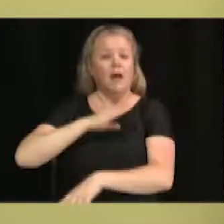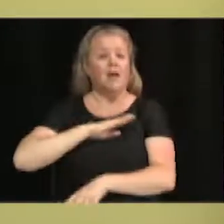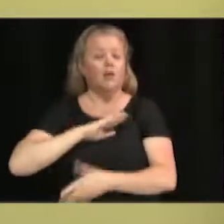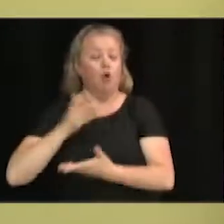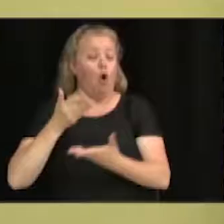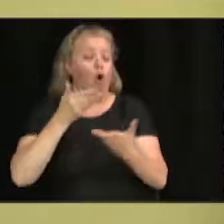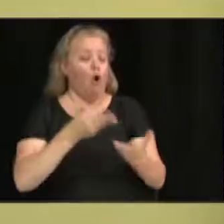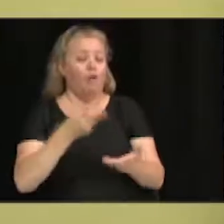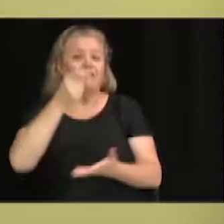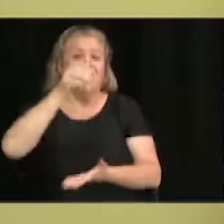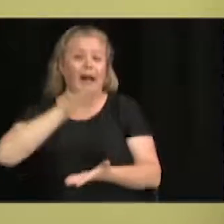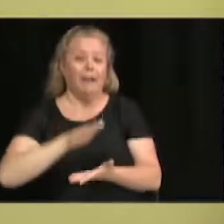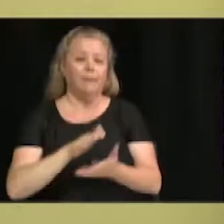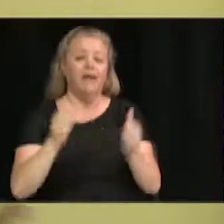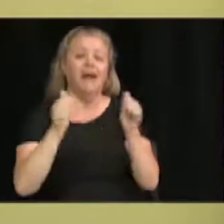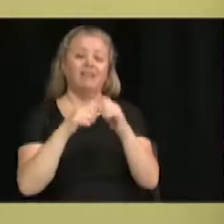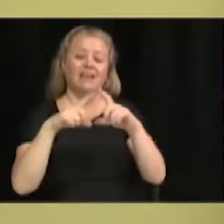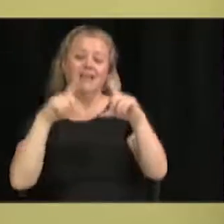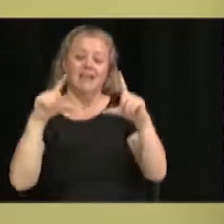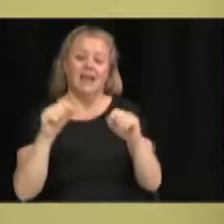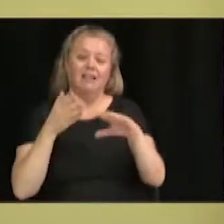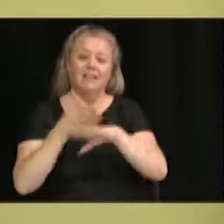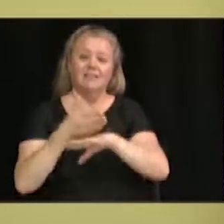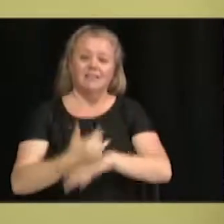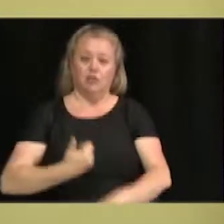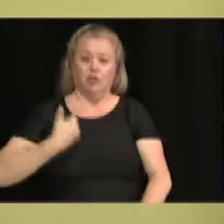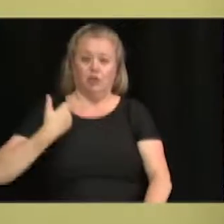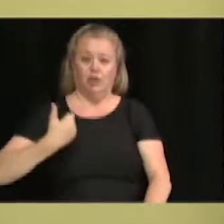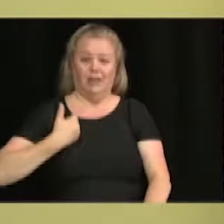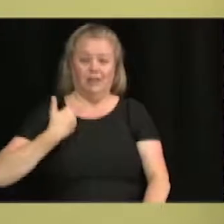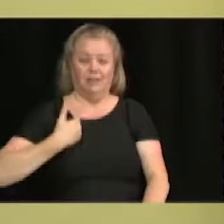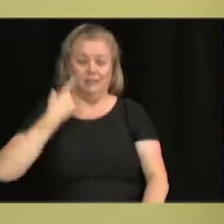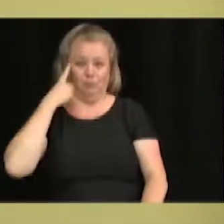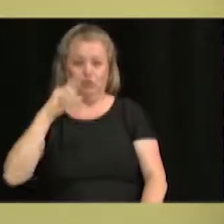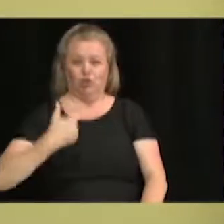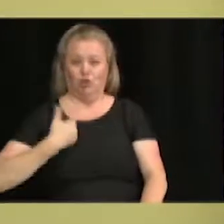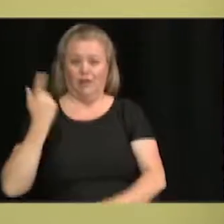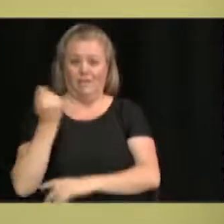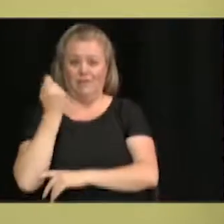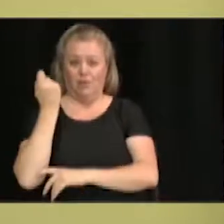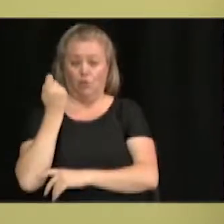jeunes de Victoriaville. Je vous invite à venir ici recevoir...